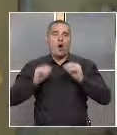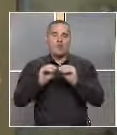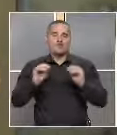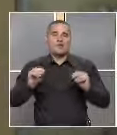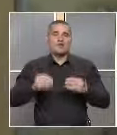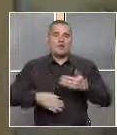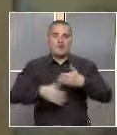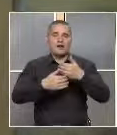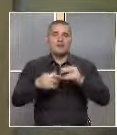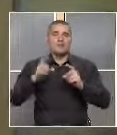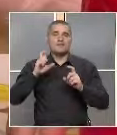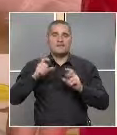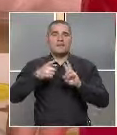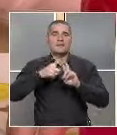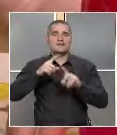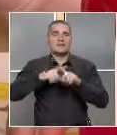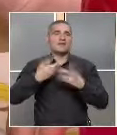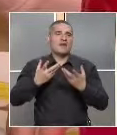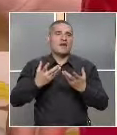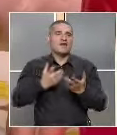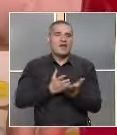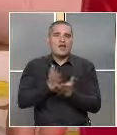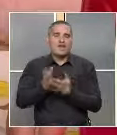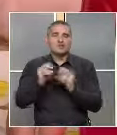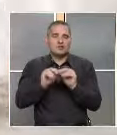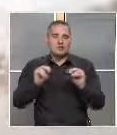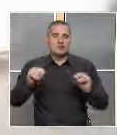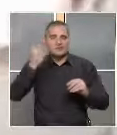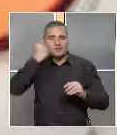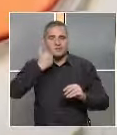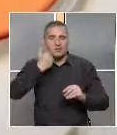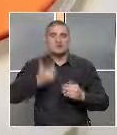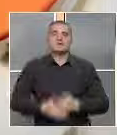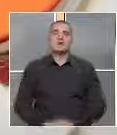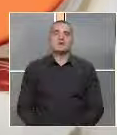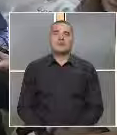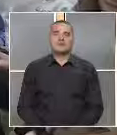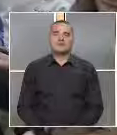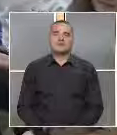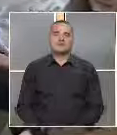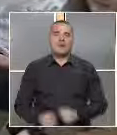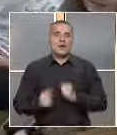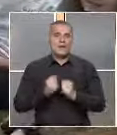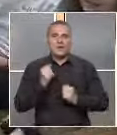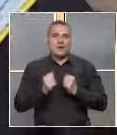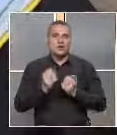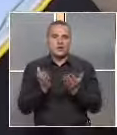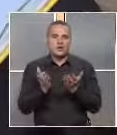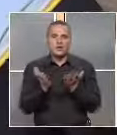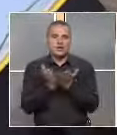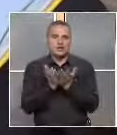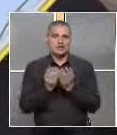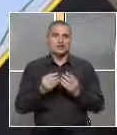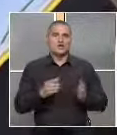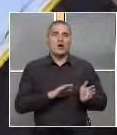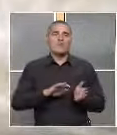Какви методи за образование и социализиране си използват? Маратон на четенето се провежда в